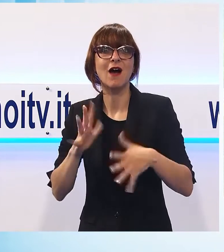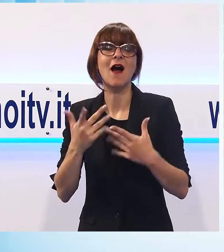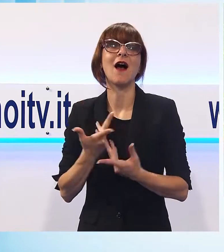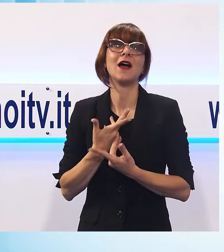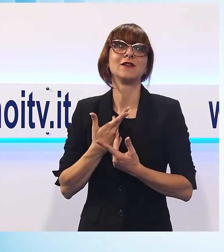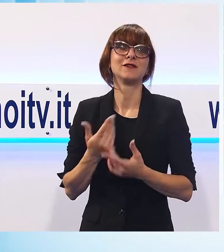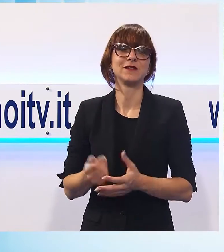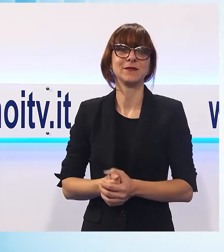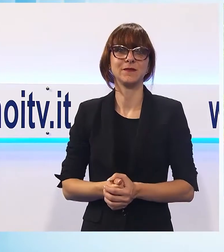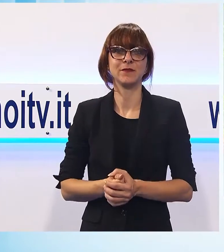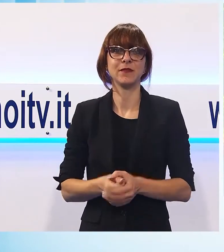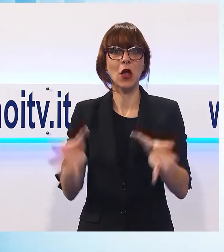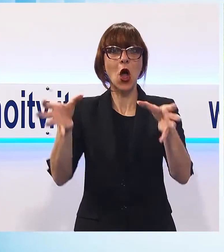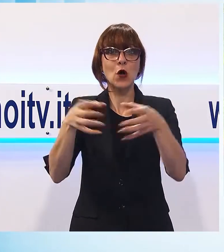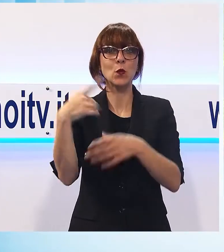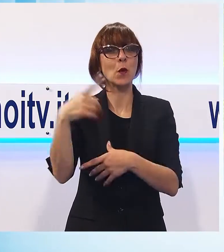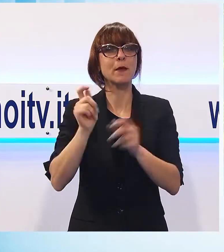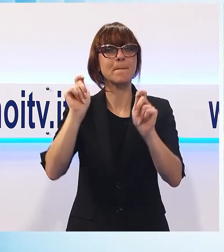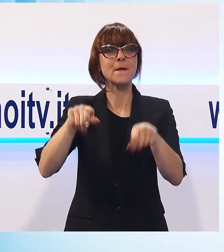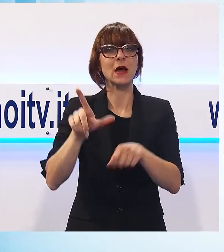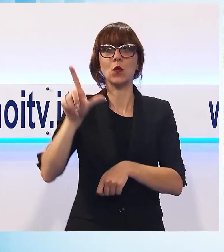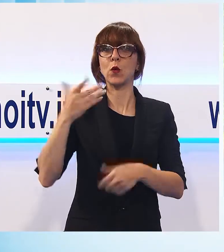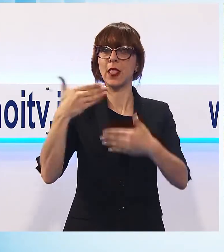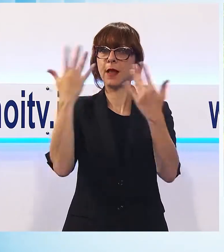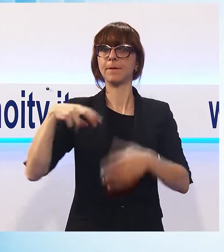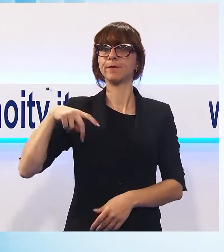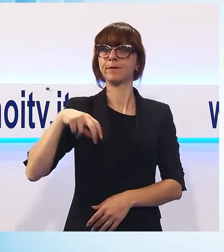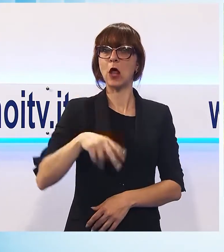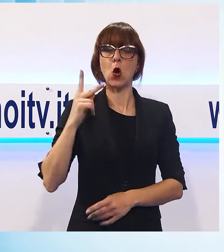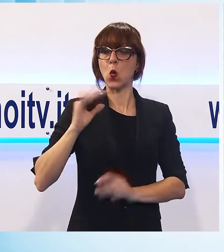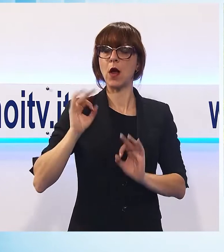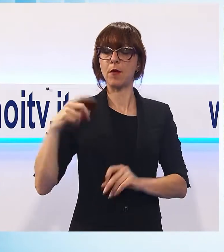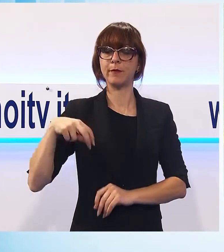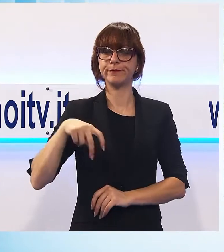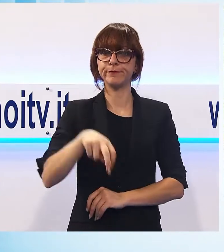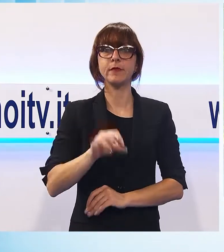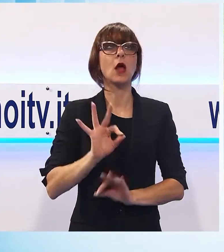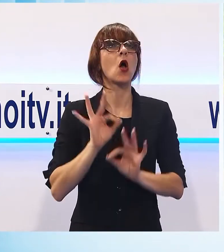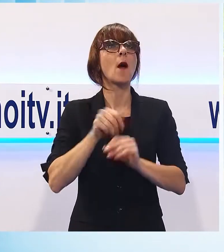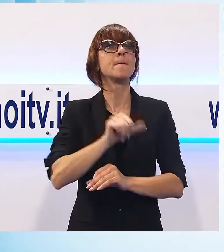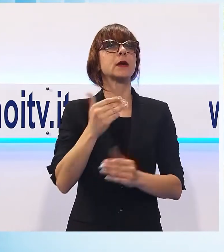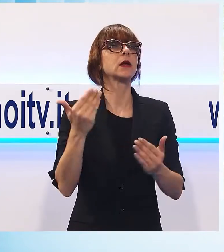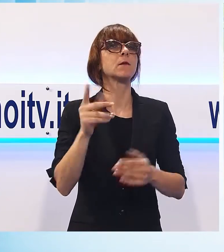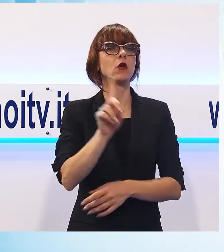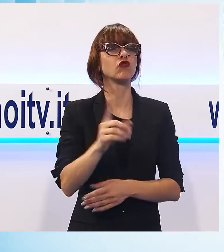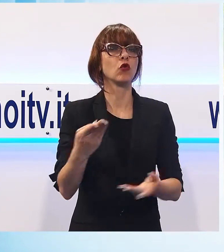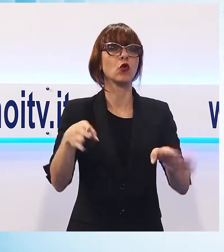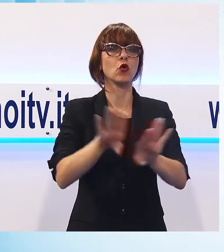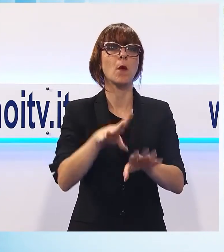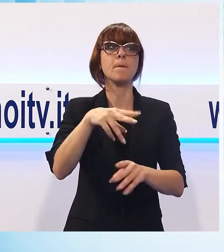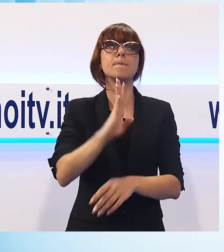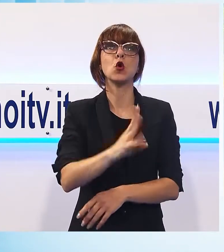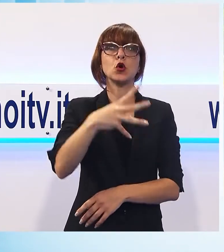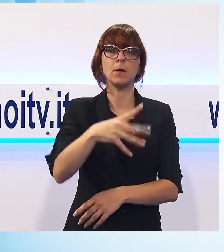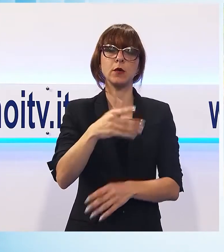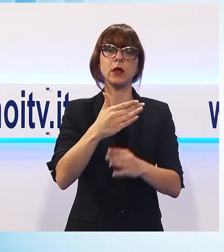e sentita. Il Nutrito Gruppo è partito lunedì mattina a piedi da Lucca concludendo la prima giornata a Borgo Ammozzano con una pausa